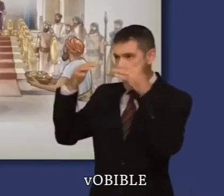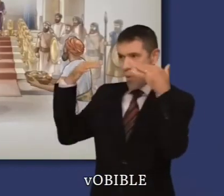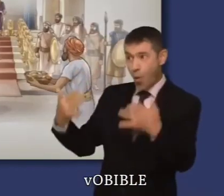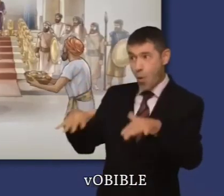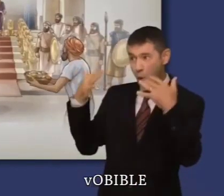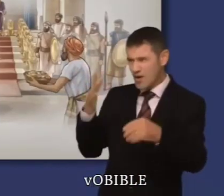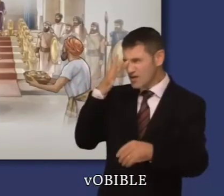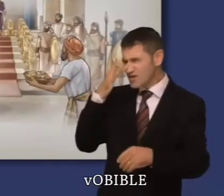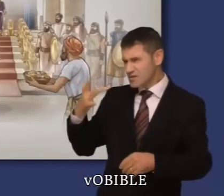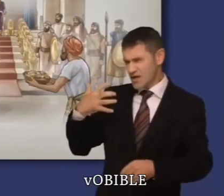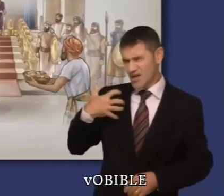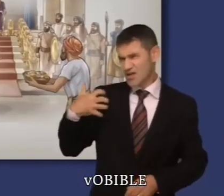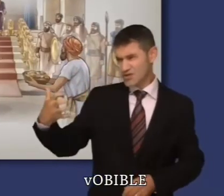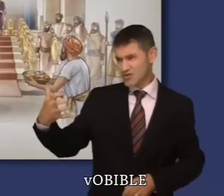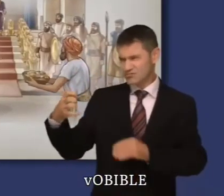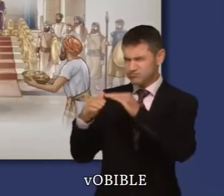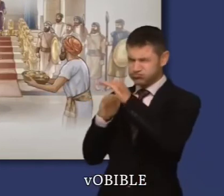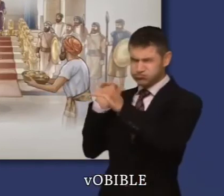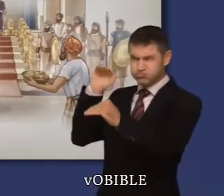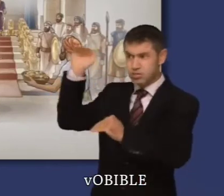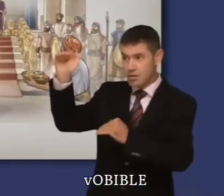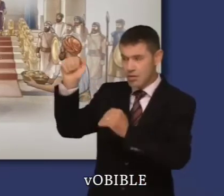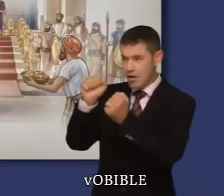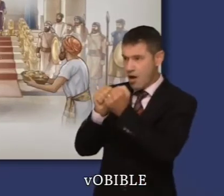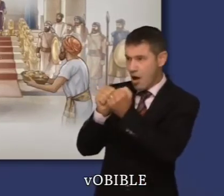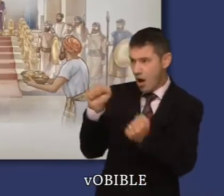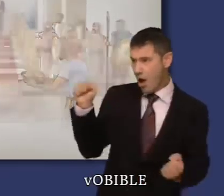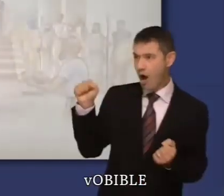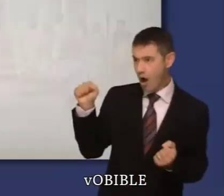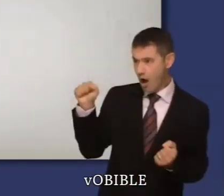on ne m'avait pas révélé la moitié de ta sagesse et de ta prospérité.